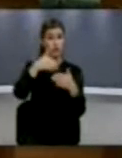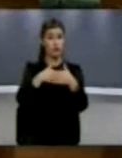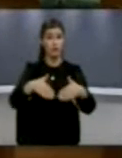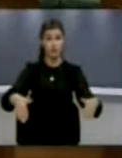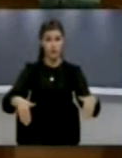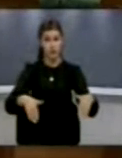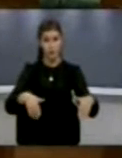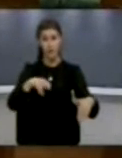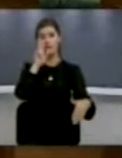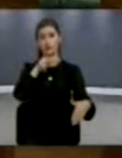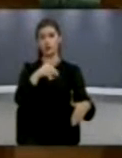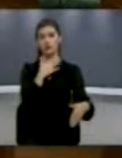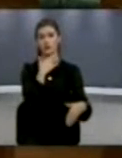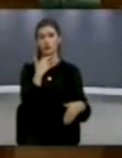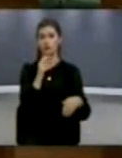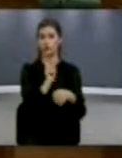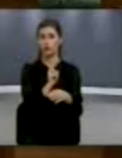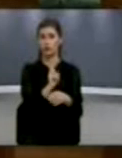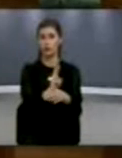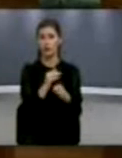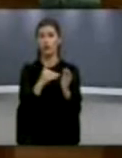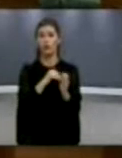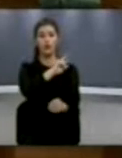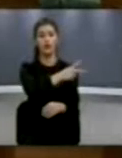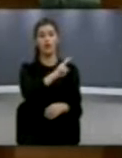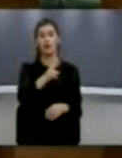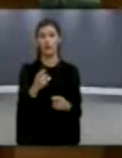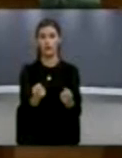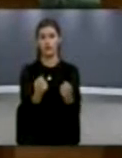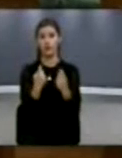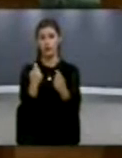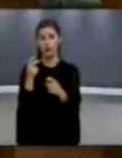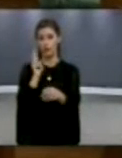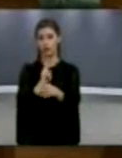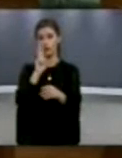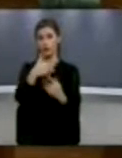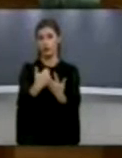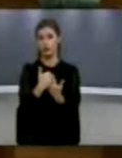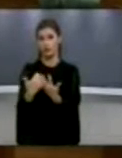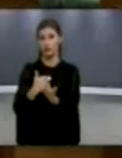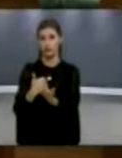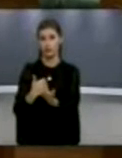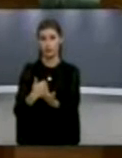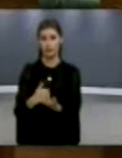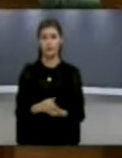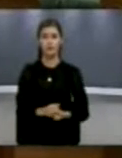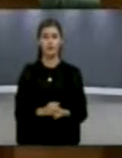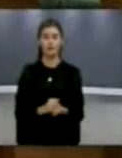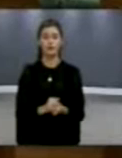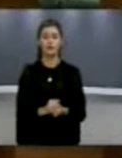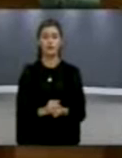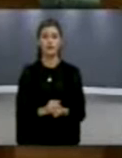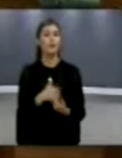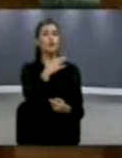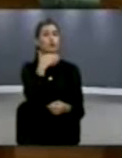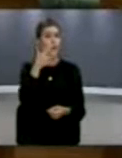bjeshka e sejmovës në javlanis të vogëlet mave, ku rëzikojmë të humbasim sërish 100 hektar kulosa. Nga shumë shqetsime të